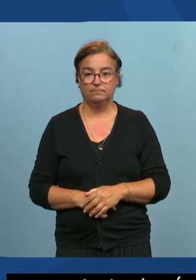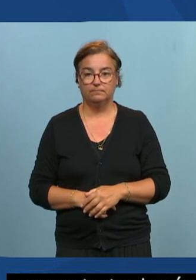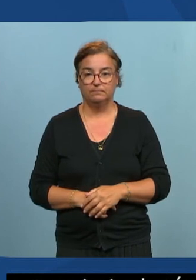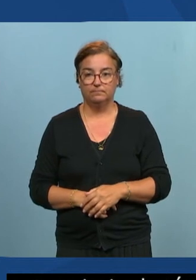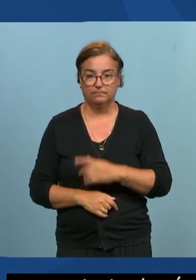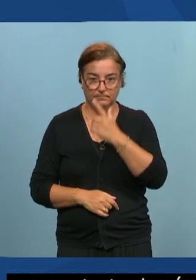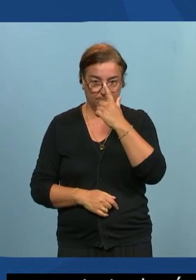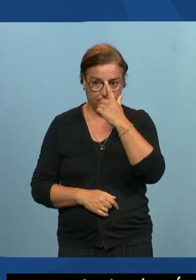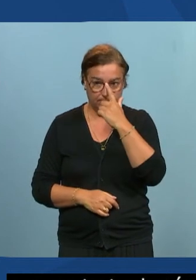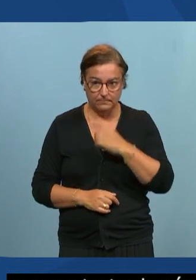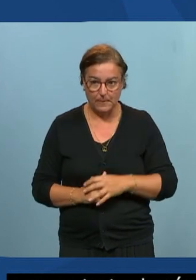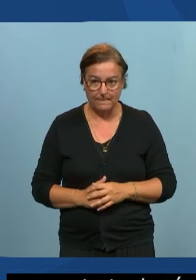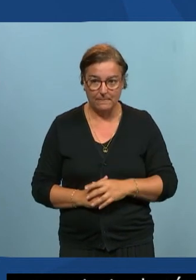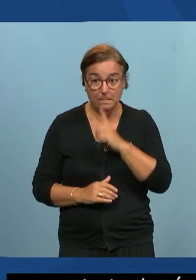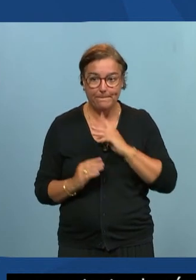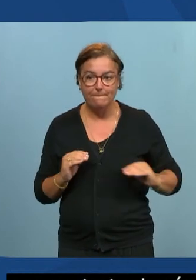un blanc